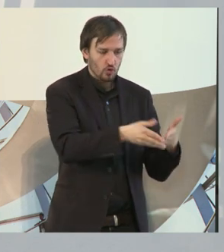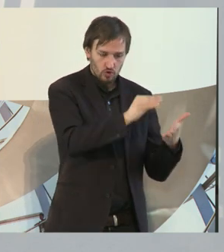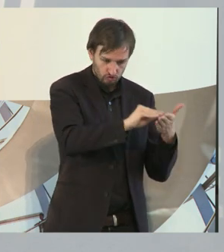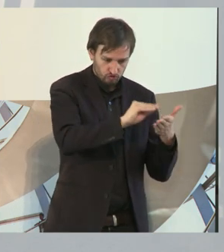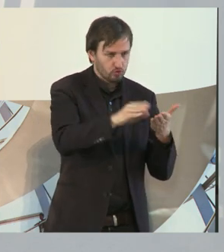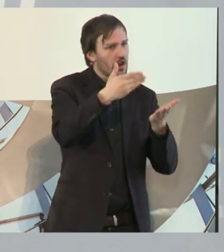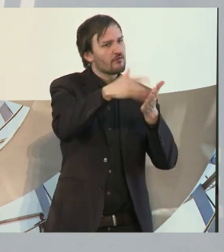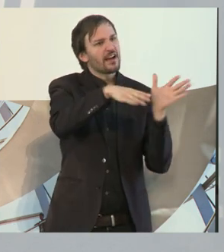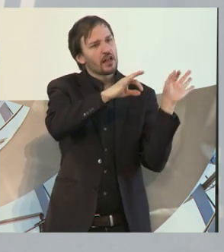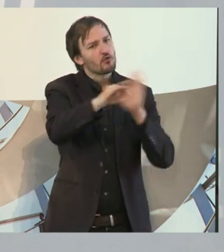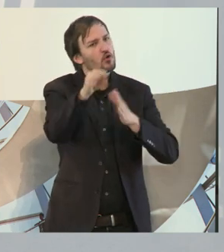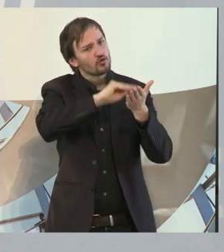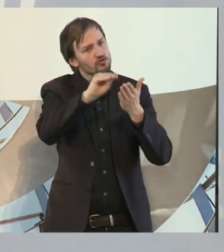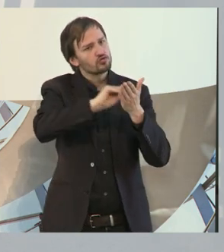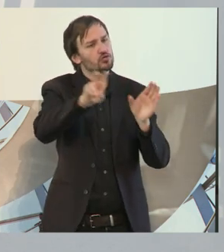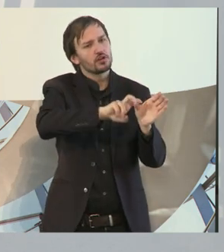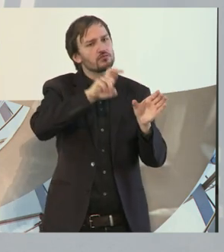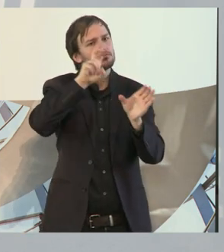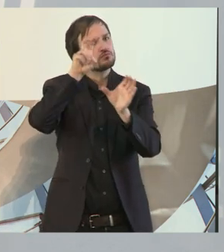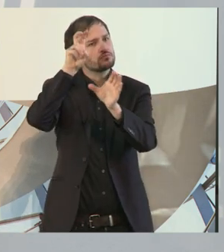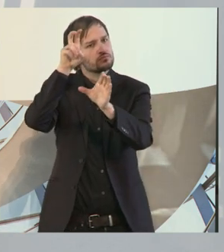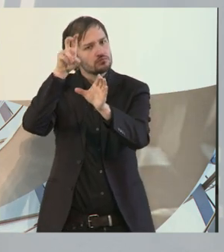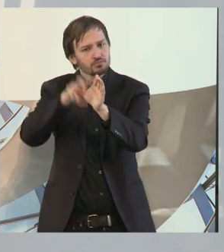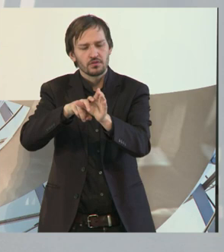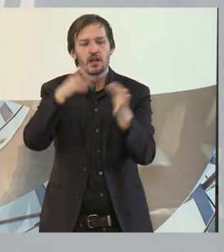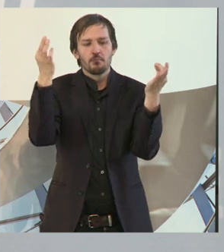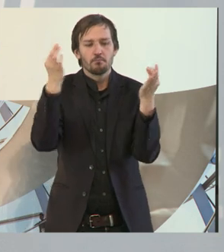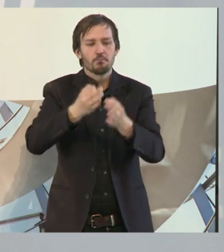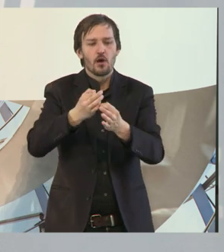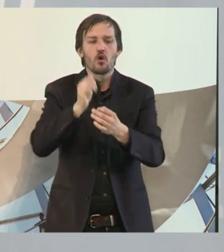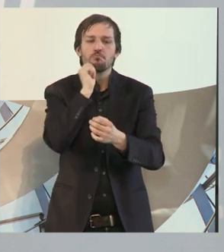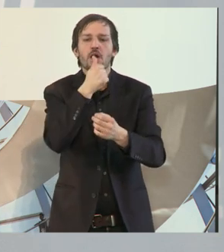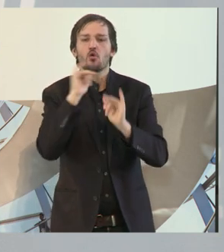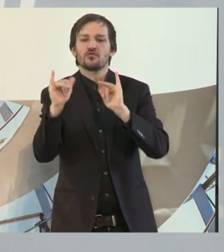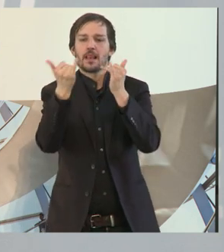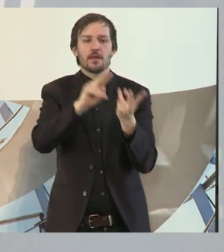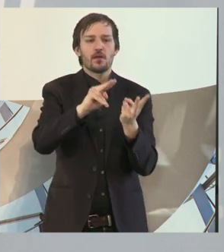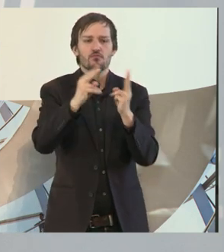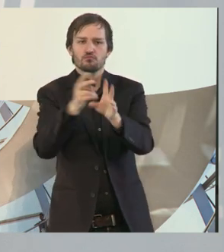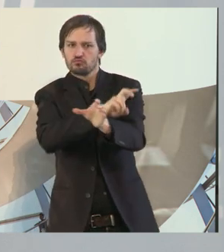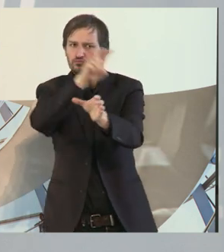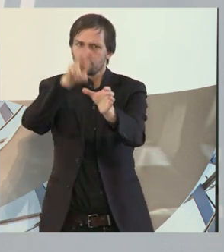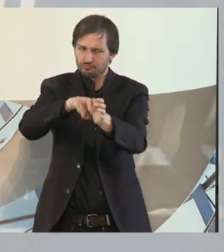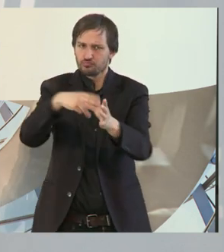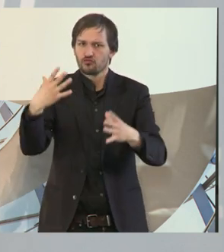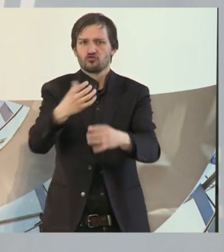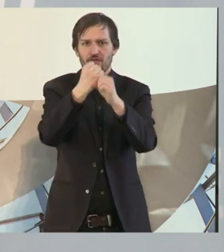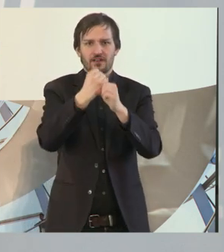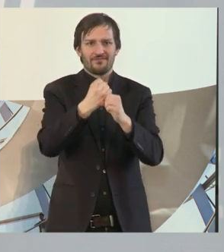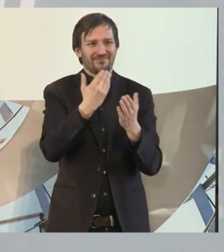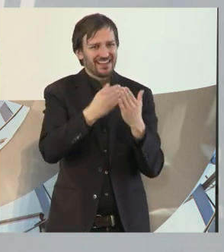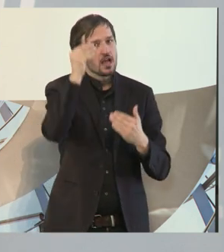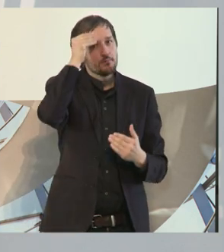über die weiterführende Schule, dann muss in irgendeiner Form auch ein Übergang in das Berufsleben geschafft werden. Wir reden in der